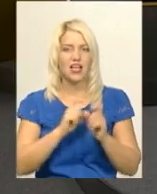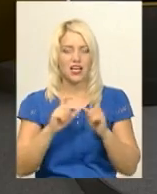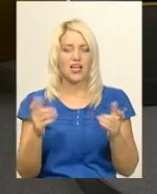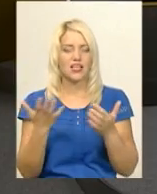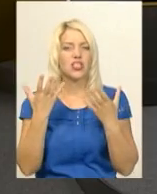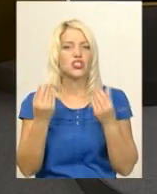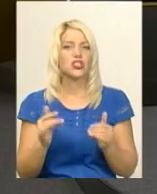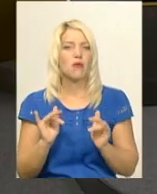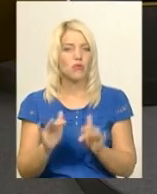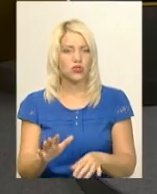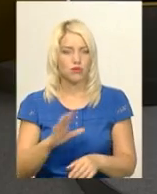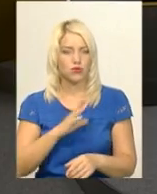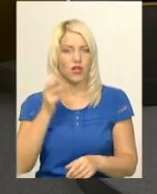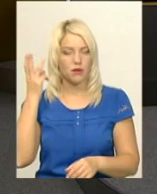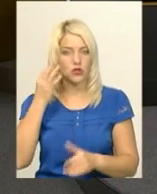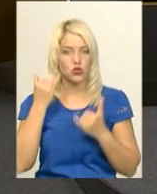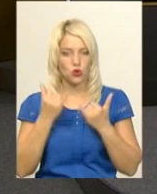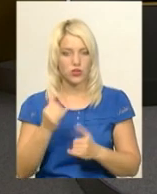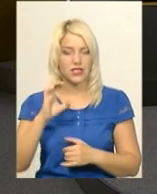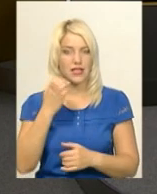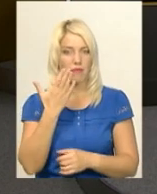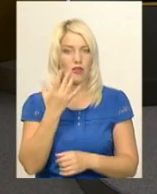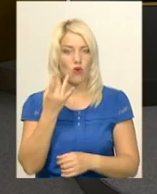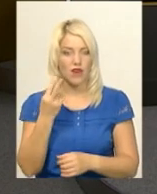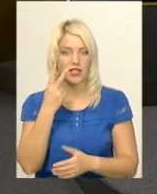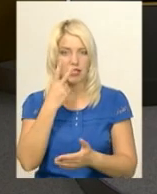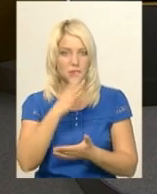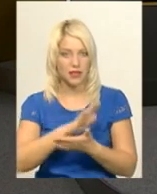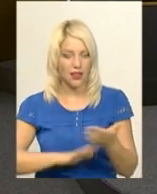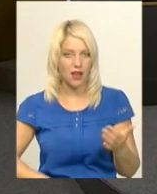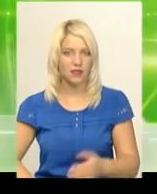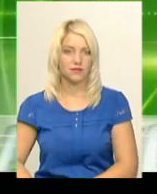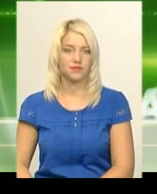відбувалися на Хмельниччині сьогодні, в середу, 5 вересня. Дивимося далі.